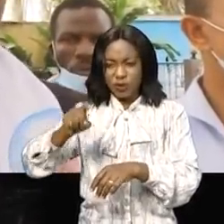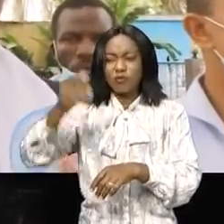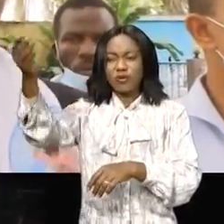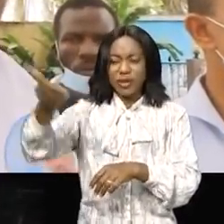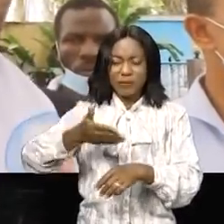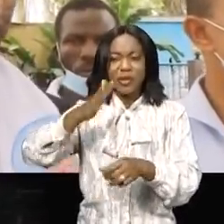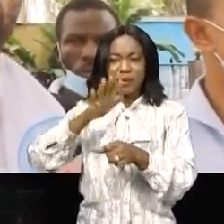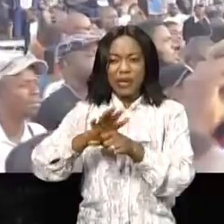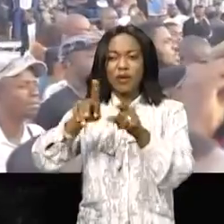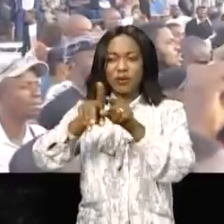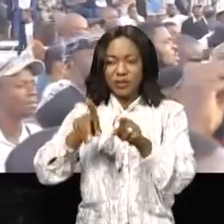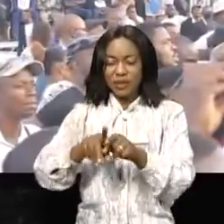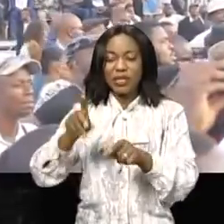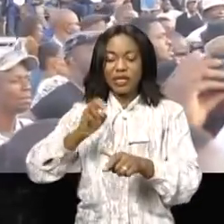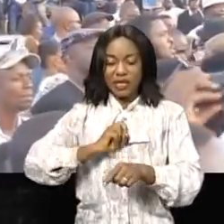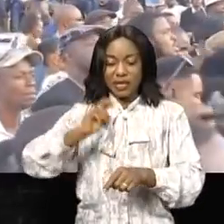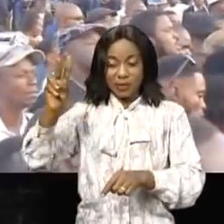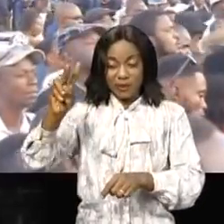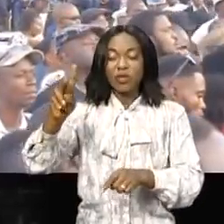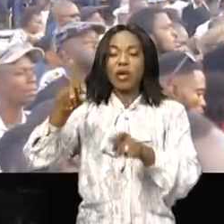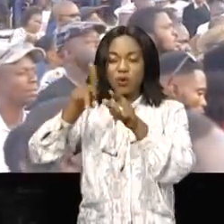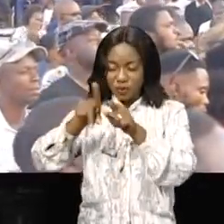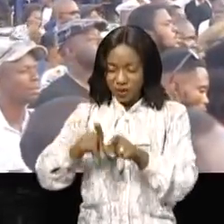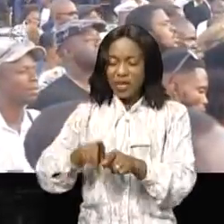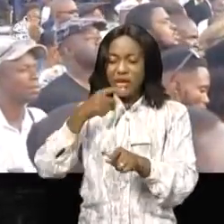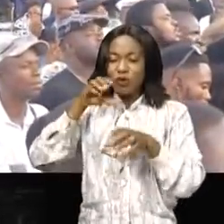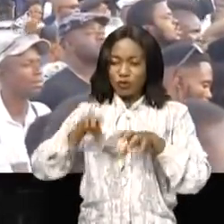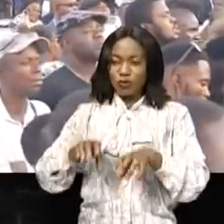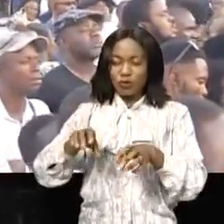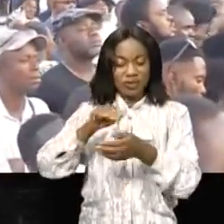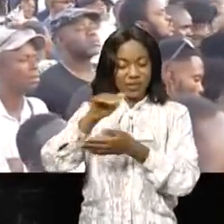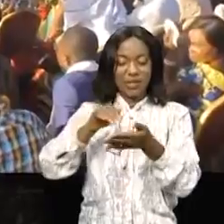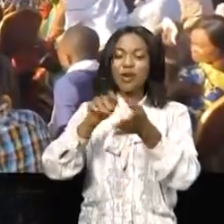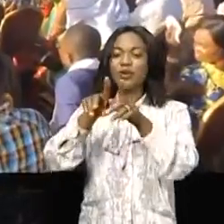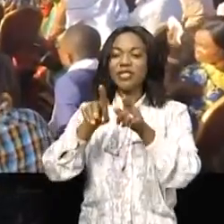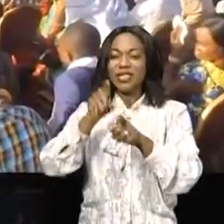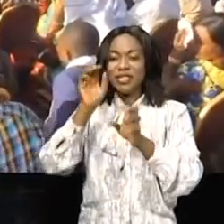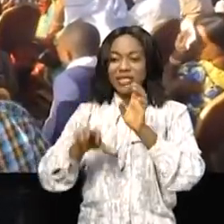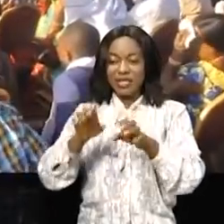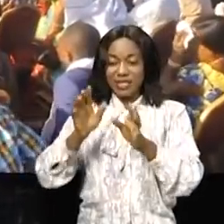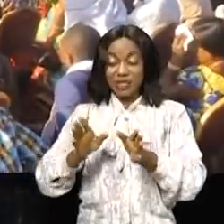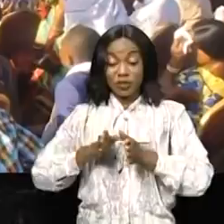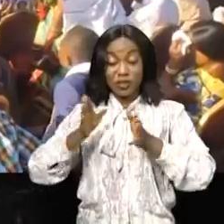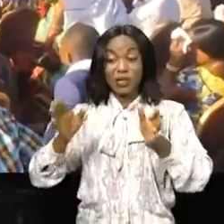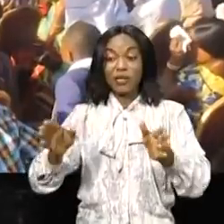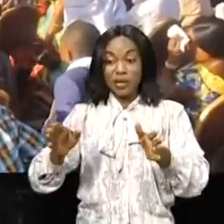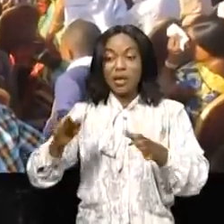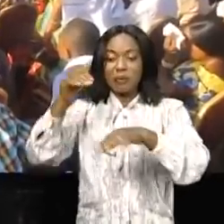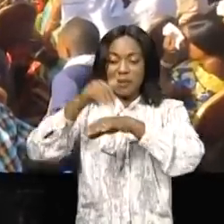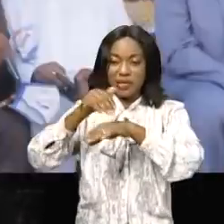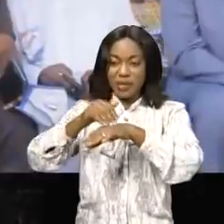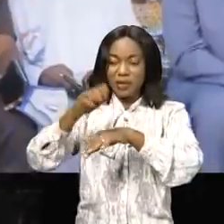le Congo central de la compassion. Le secrétaire général de l'UDPS se rendra également à Mwanda Boma Matadi